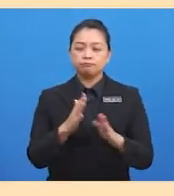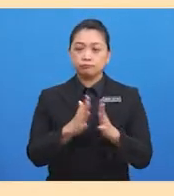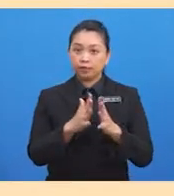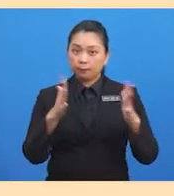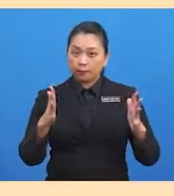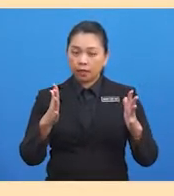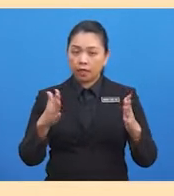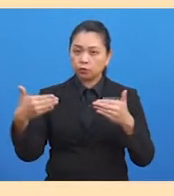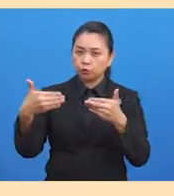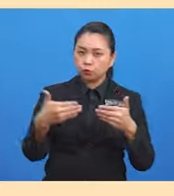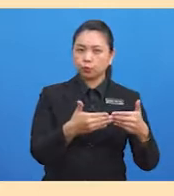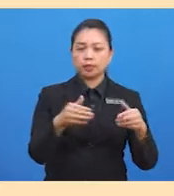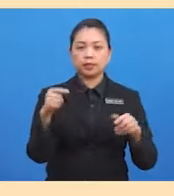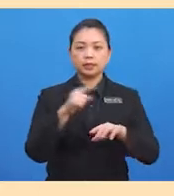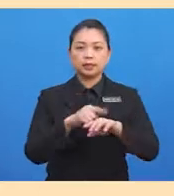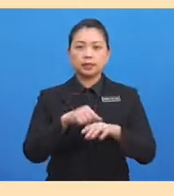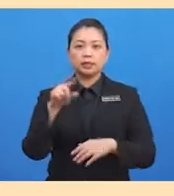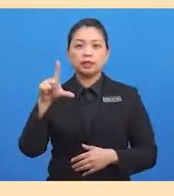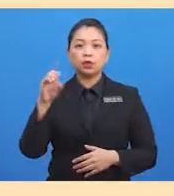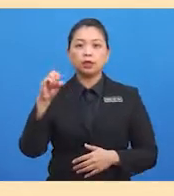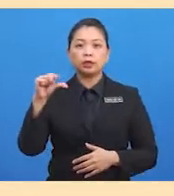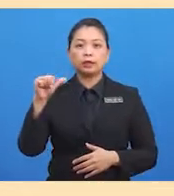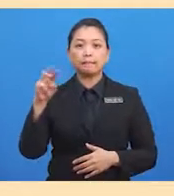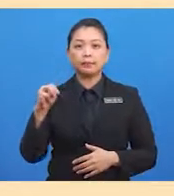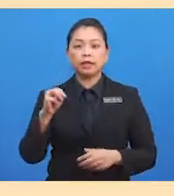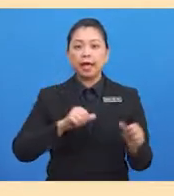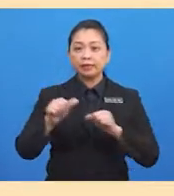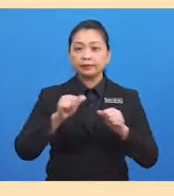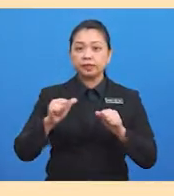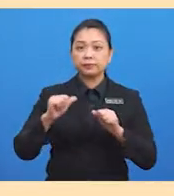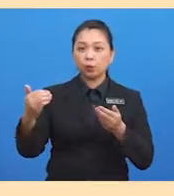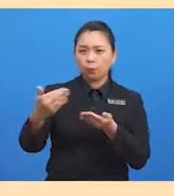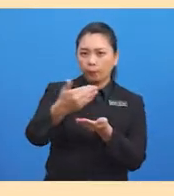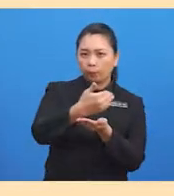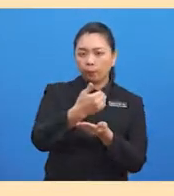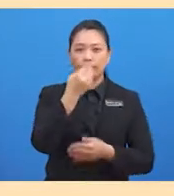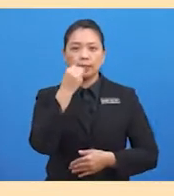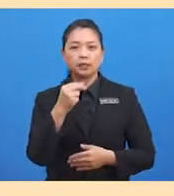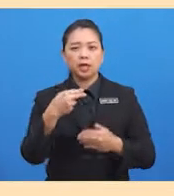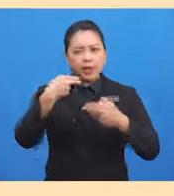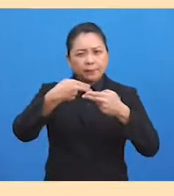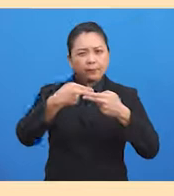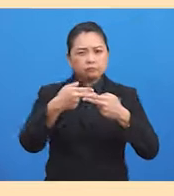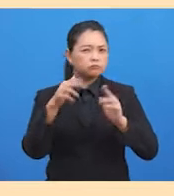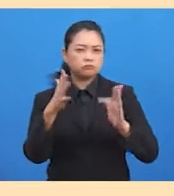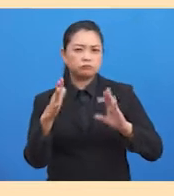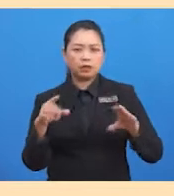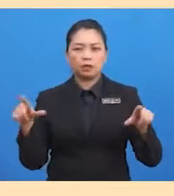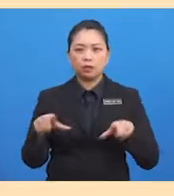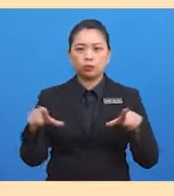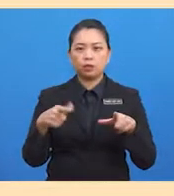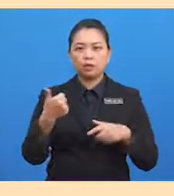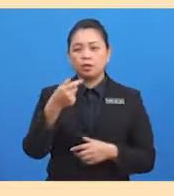pengumpulan makanan hampir tidak lagi dilakukan kerana kemajuan dalam bidang